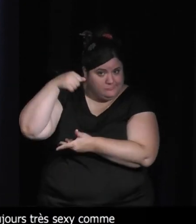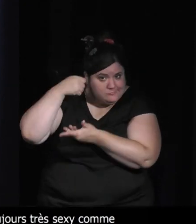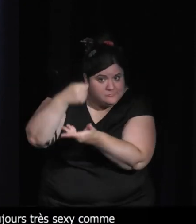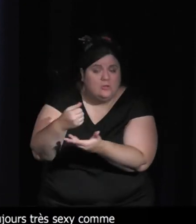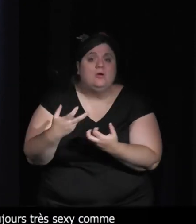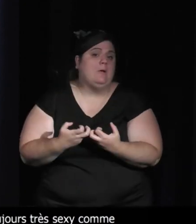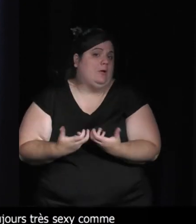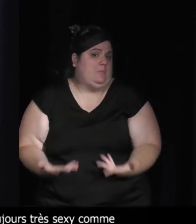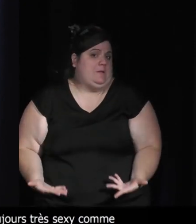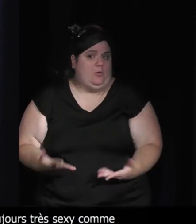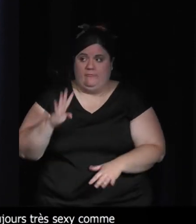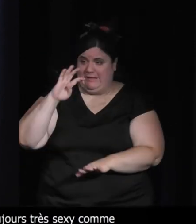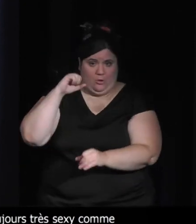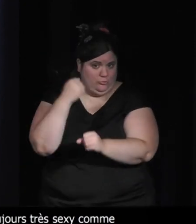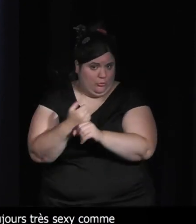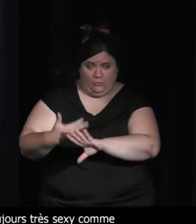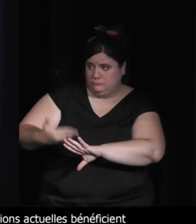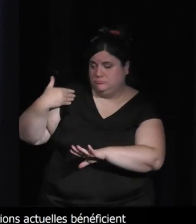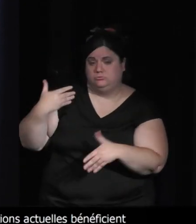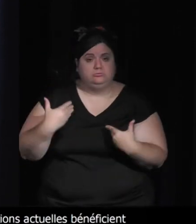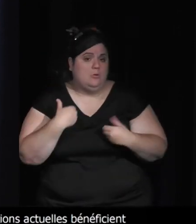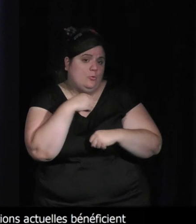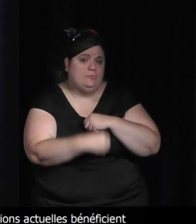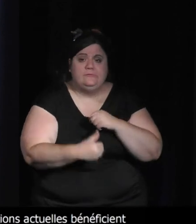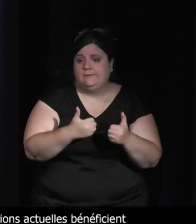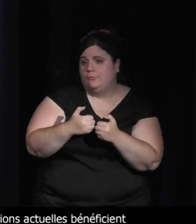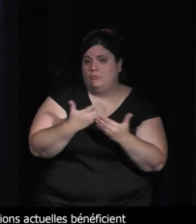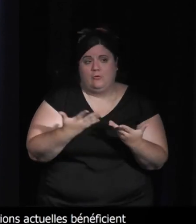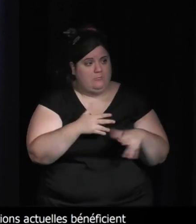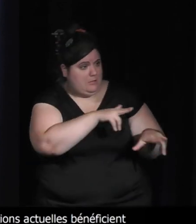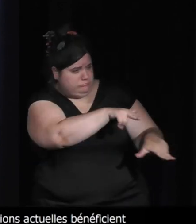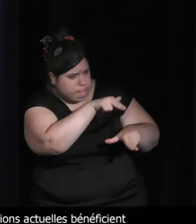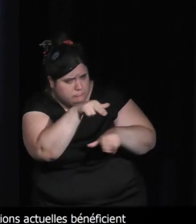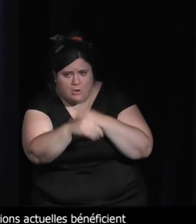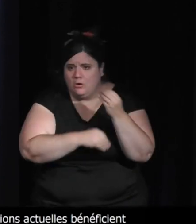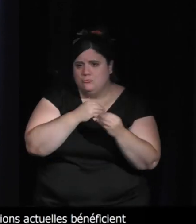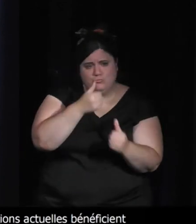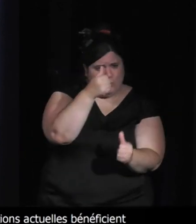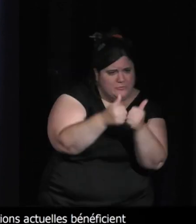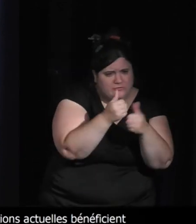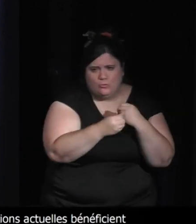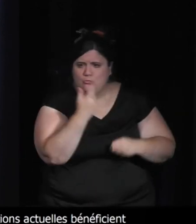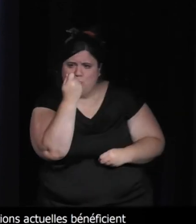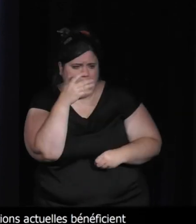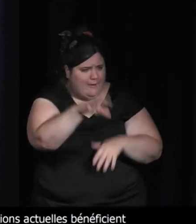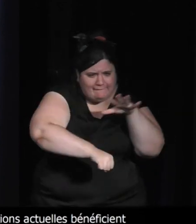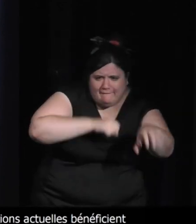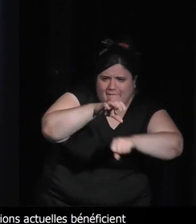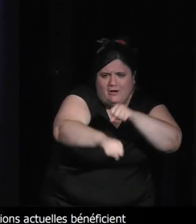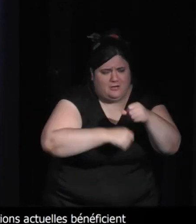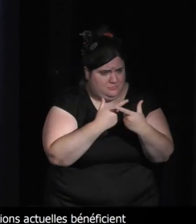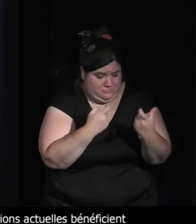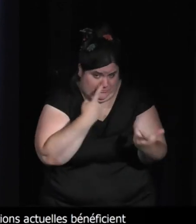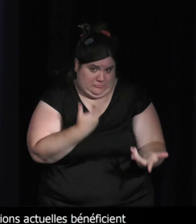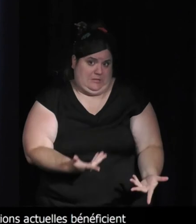habitué à tirer sur des gens, à faire de la compétition, à accumuler des ressources, etc. Donc forcément, on est hyper, on a su rendre ça